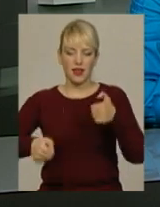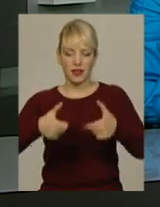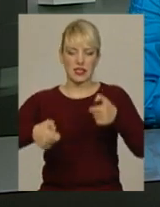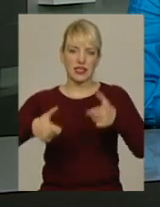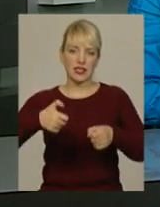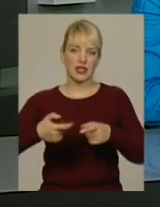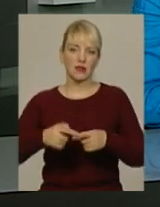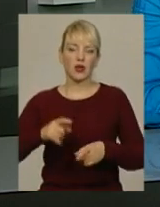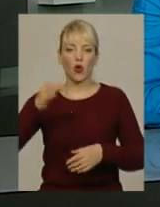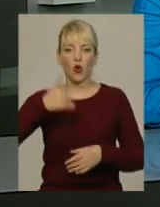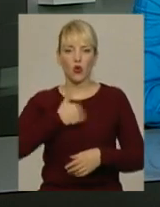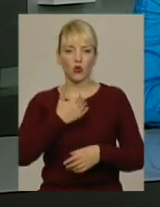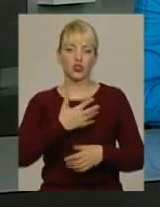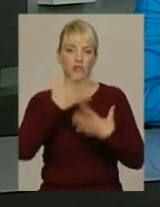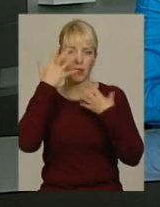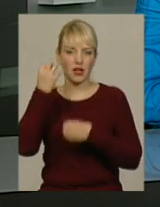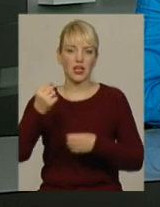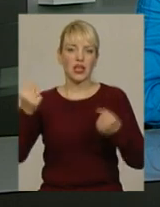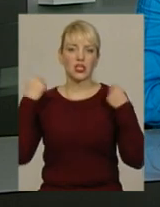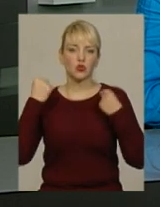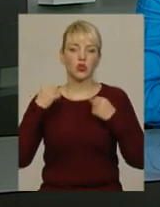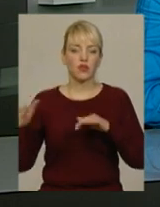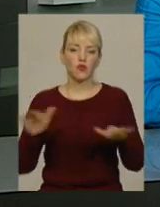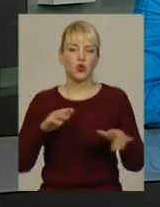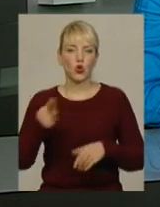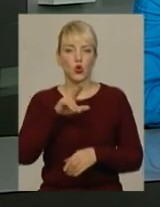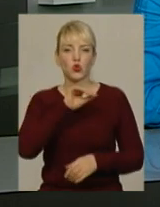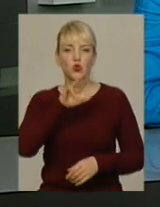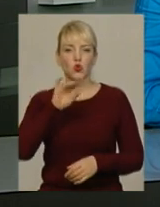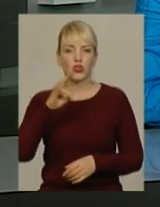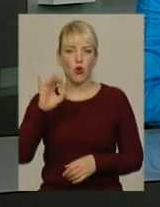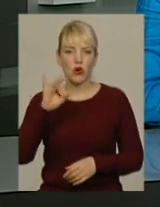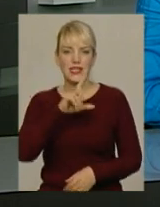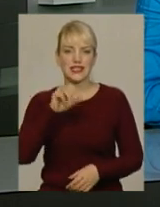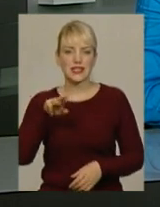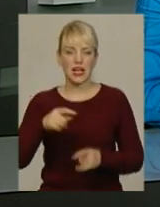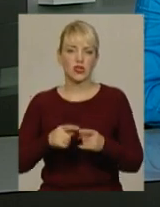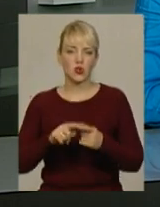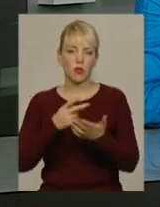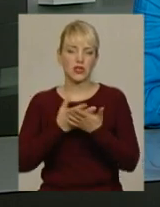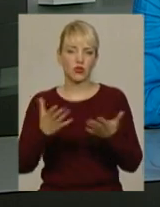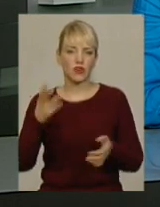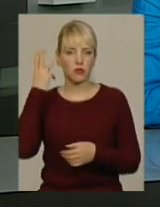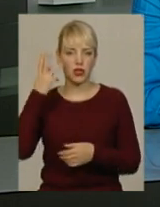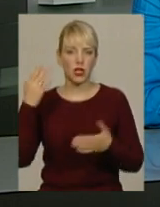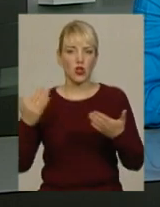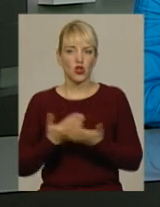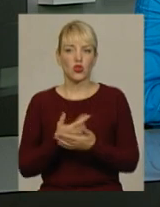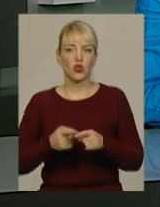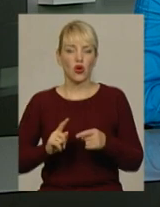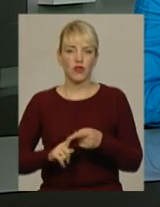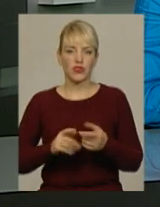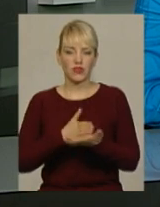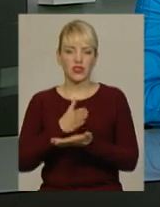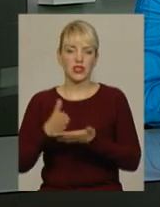гаджетах. Хочуть прихильники спортивного руху «Джуньор Зет». Сьогодні вони презентували у Хмельницькому нові для українців види